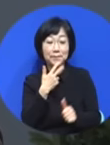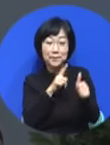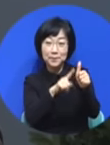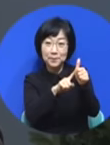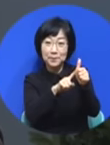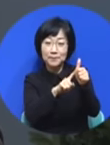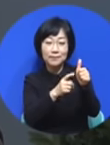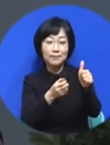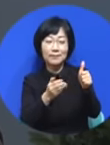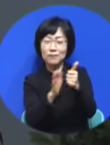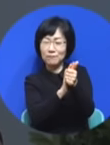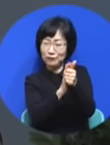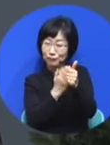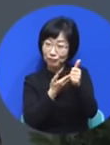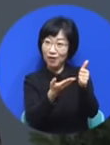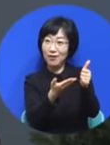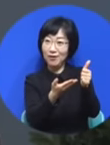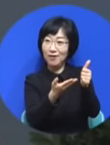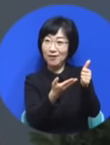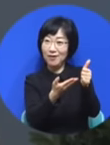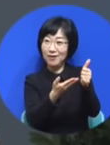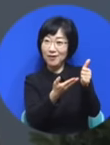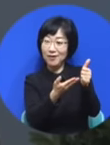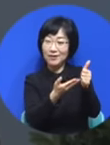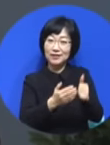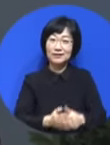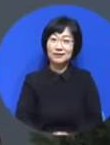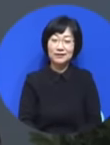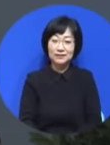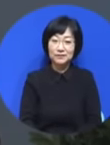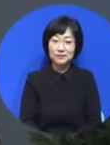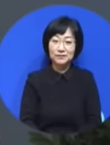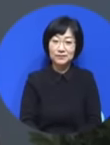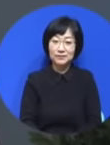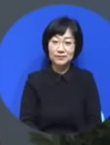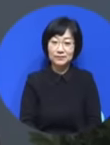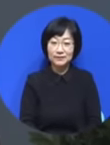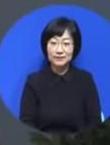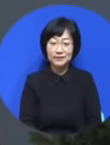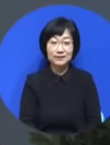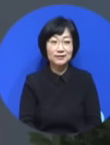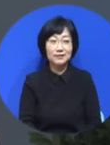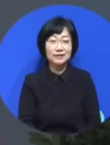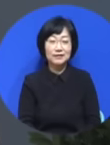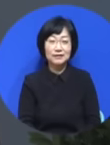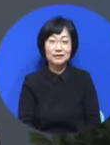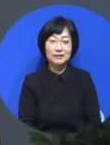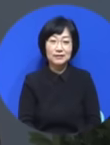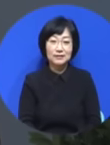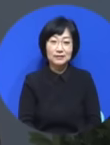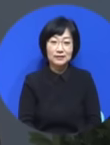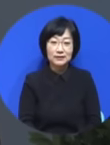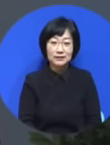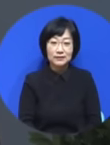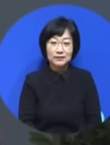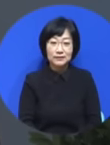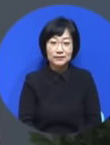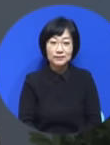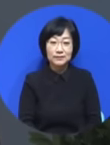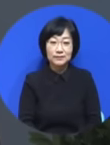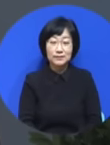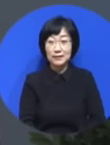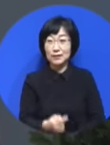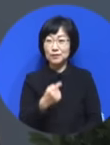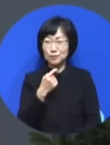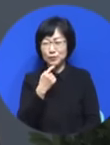그게 필요합니다. 그렇죠. 물론 사람의 위로가 굳이